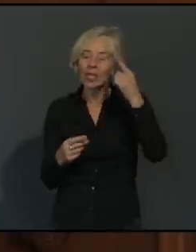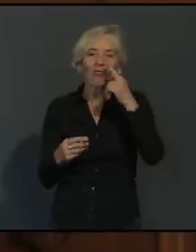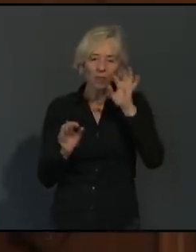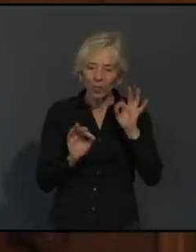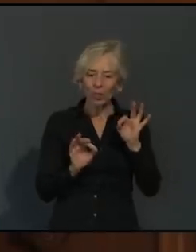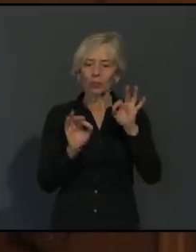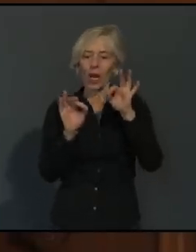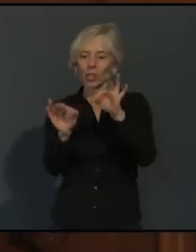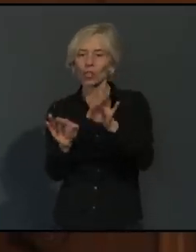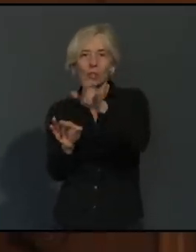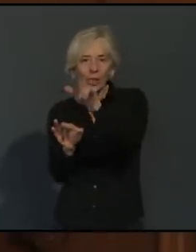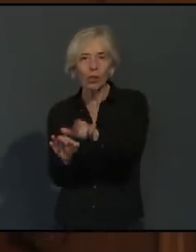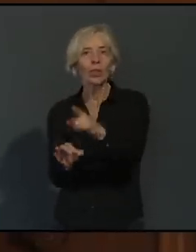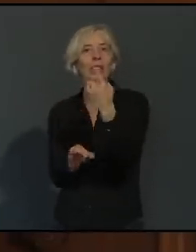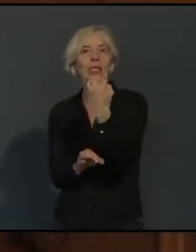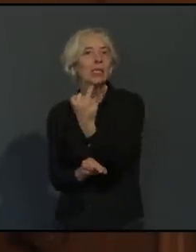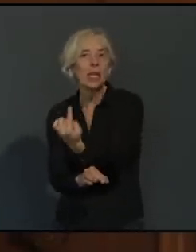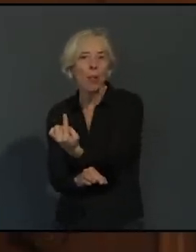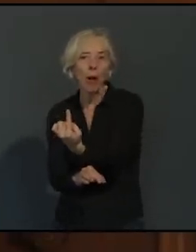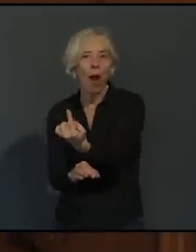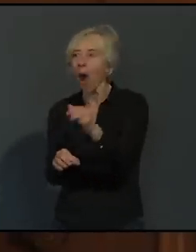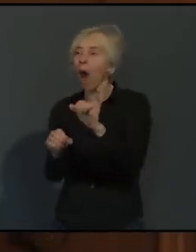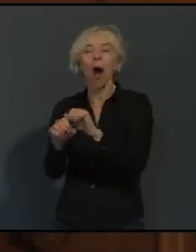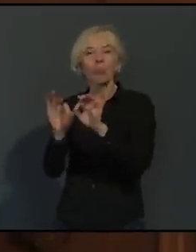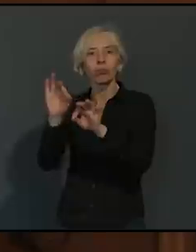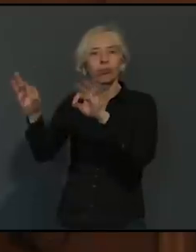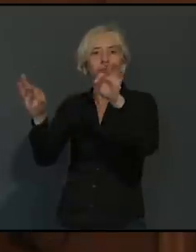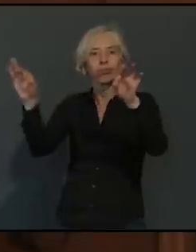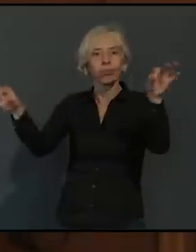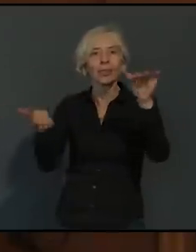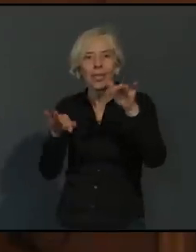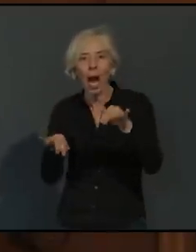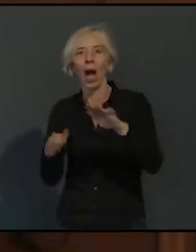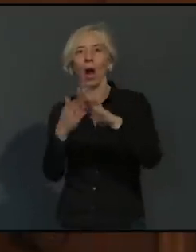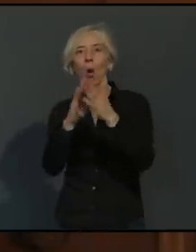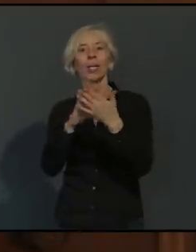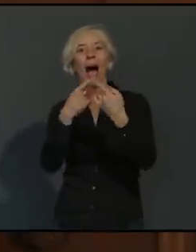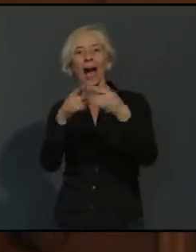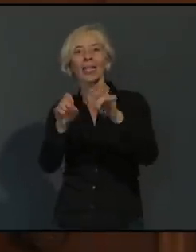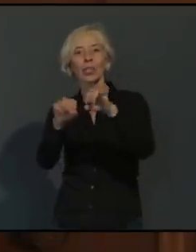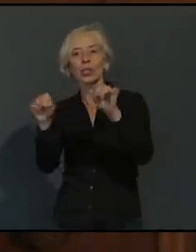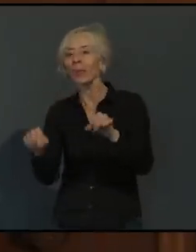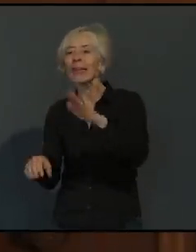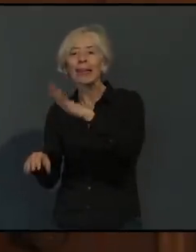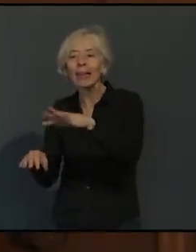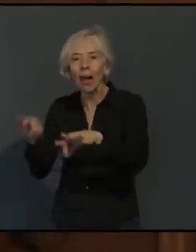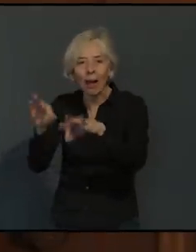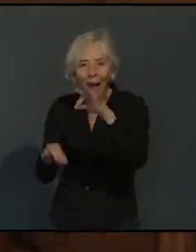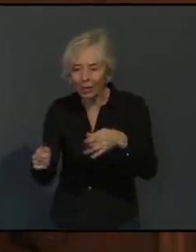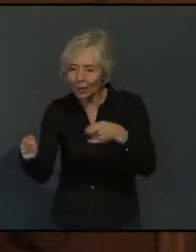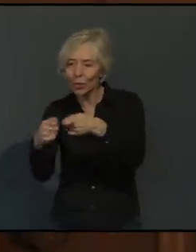sogar zum Krankenhaus, dadurch, dass er möglicherweise schwer erkrankt. Aber eben auch Schulen, Kindergärten,